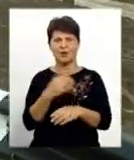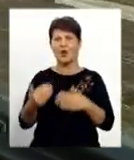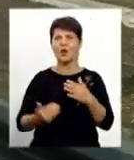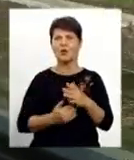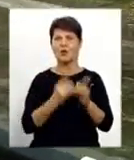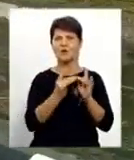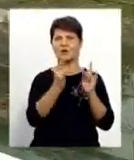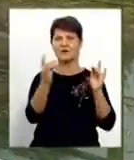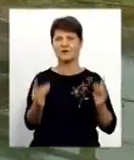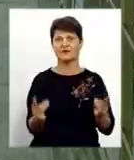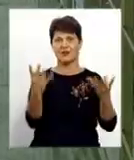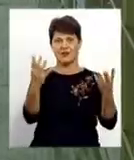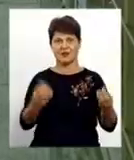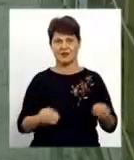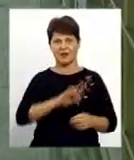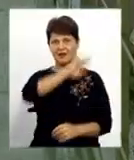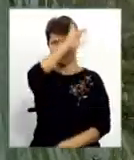переправи у день весілля.